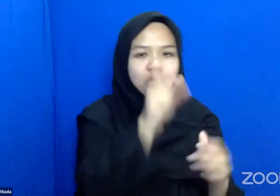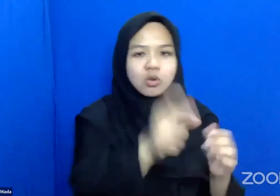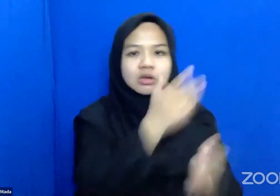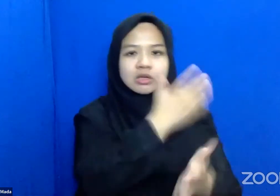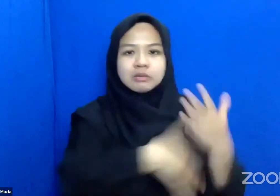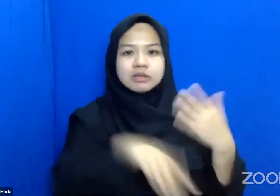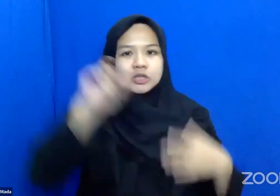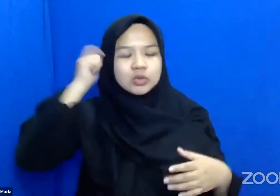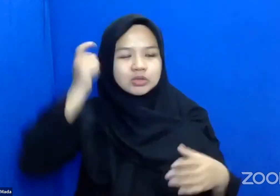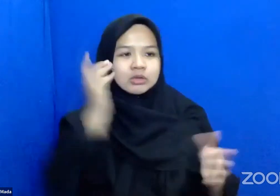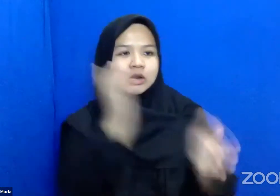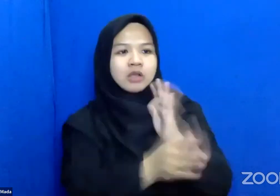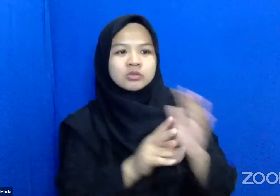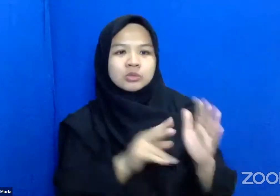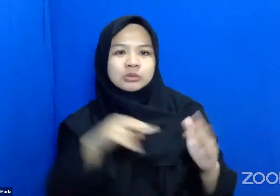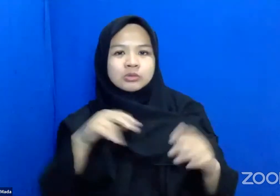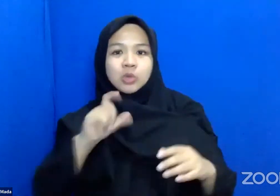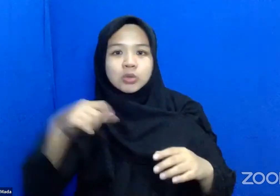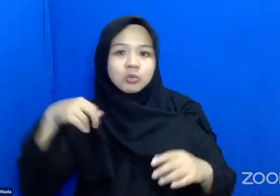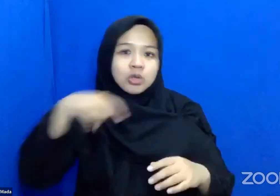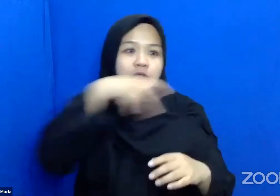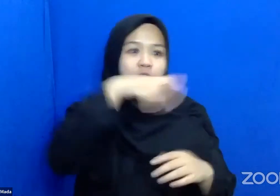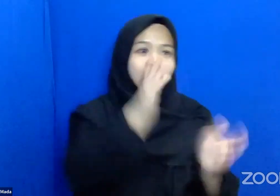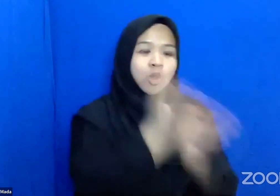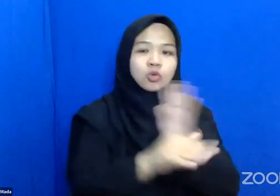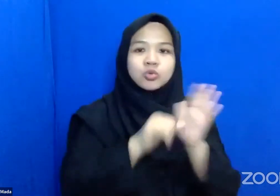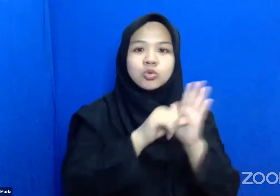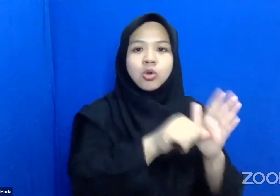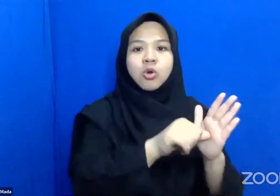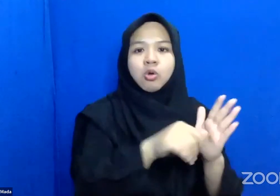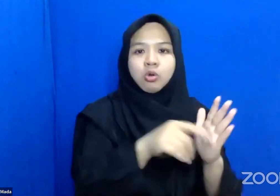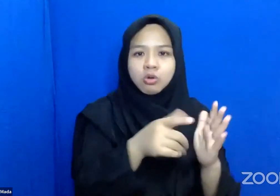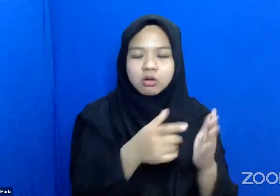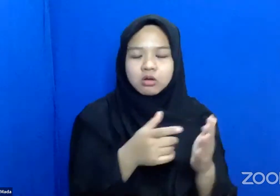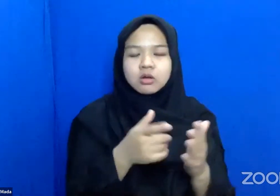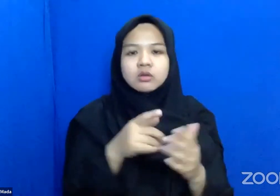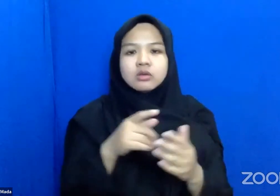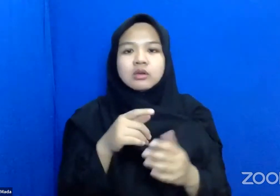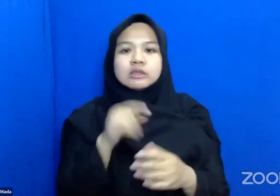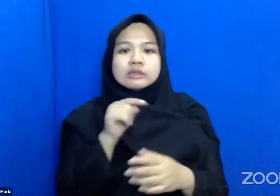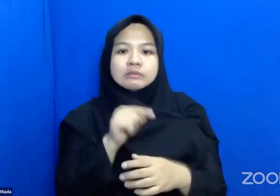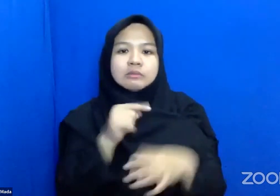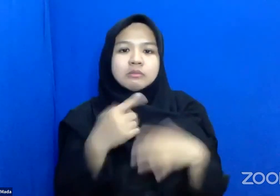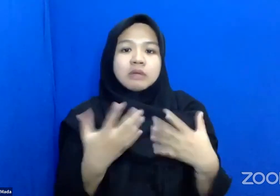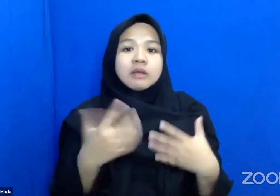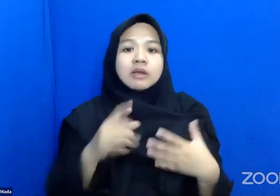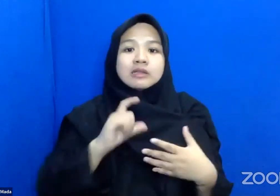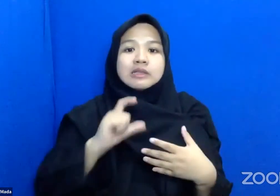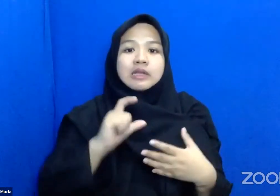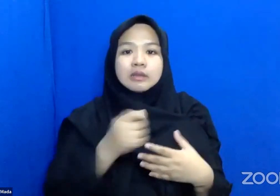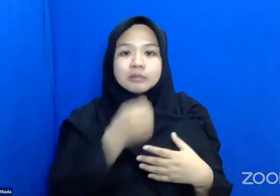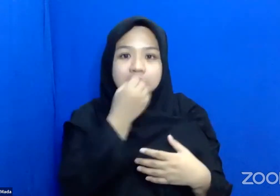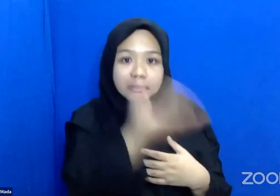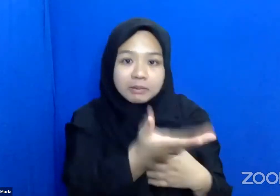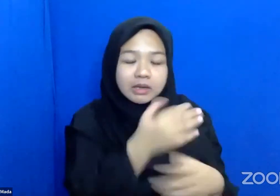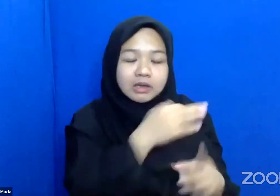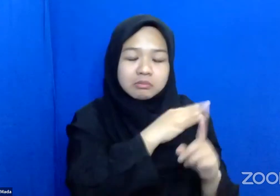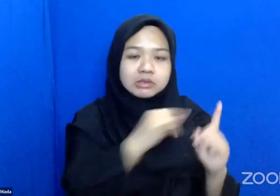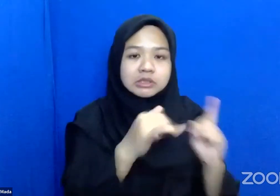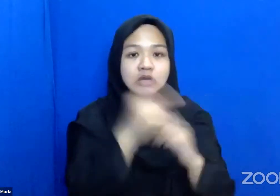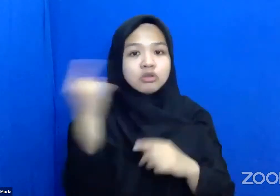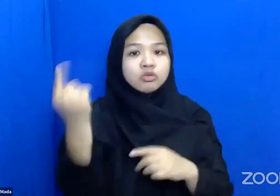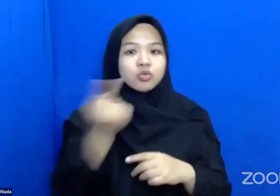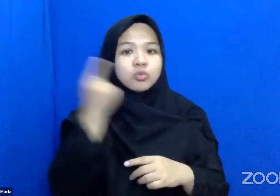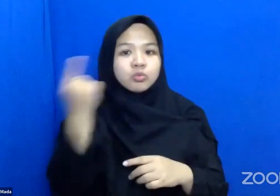Susahan Misalnya Naik Tangga Kalau Berkaitan Dengan Hal Ini Bagaimana Cara Menyampaikan Masyarakat Umum